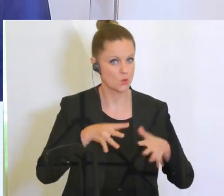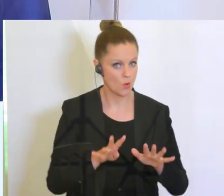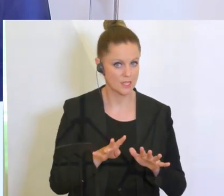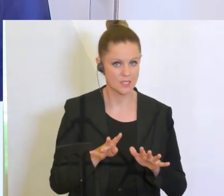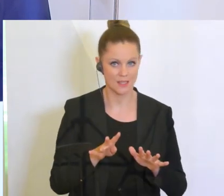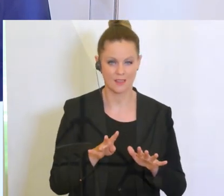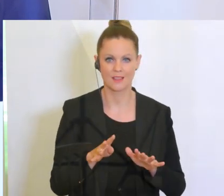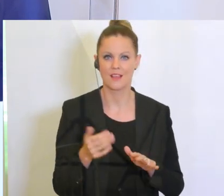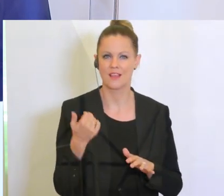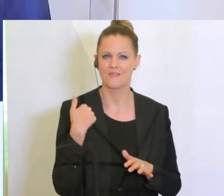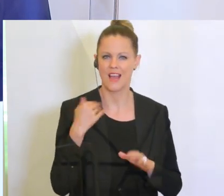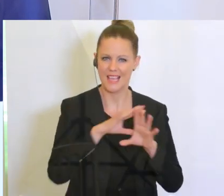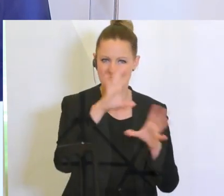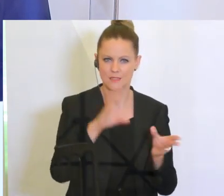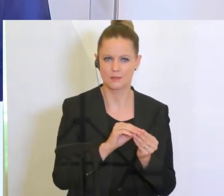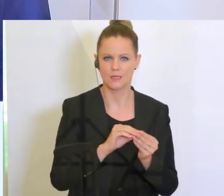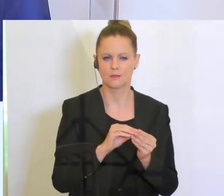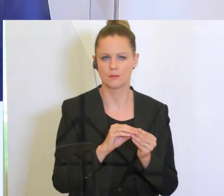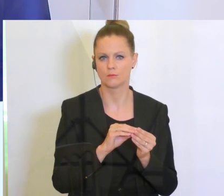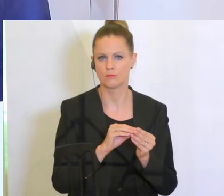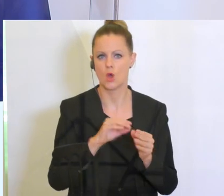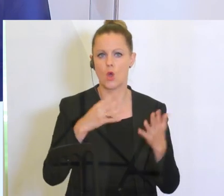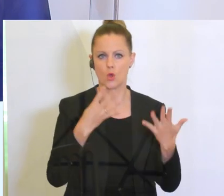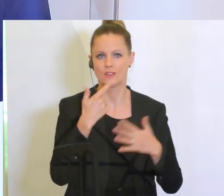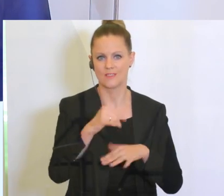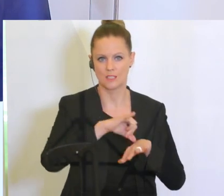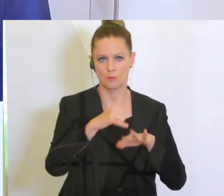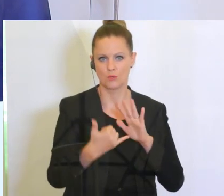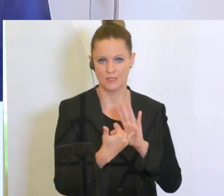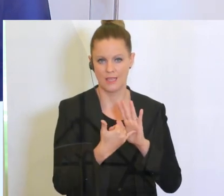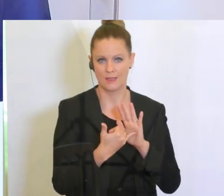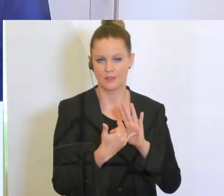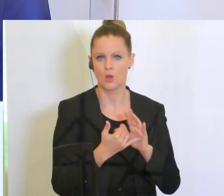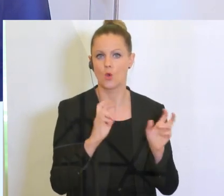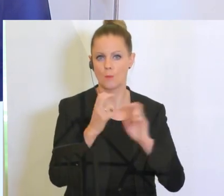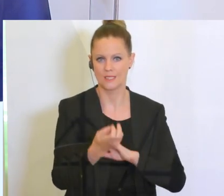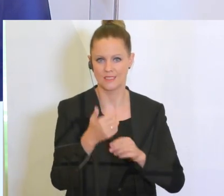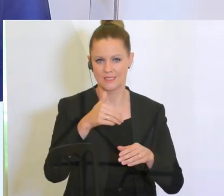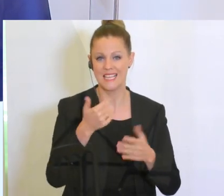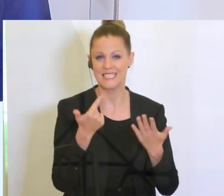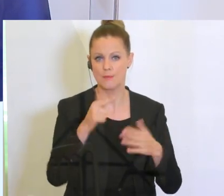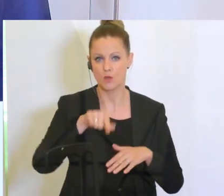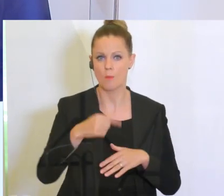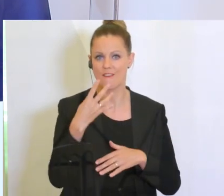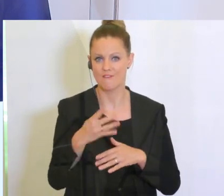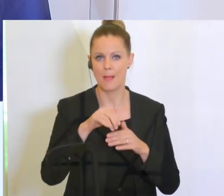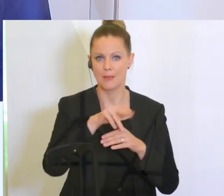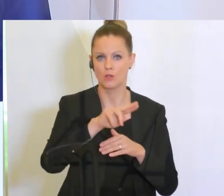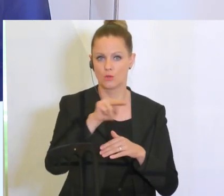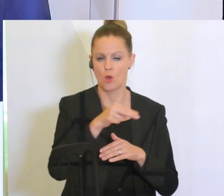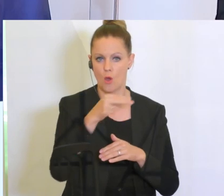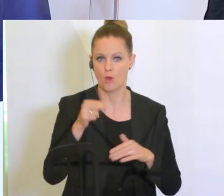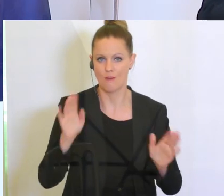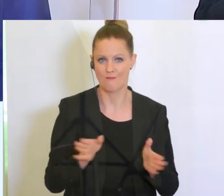wurden insgesamt 29 Projekte mit einer Fördersumme von 7,4 Millionen Euro